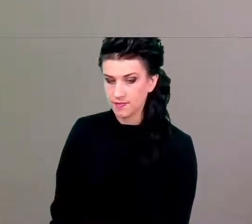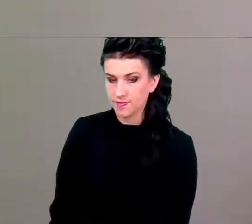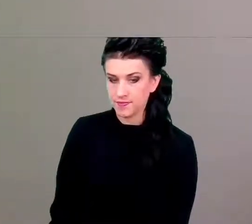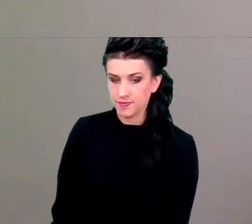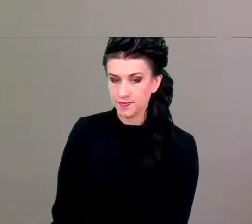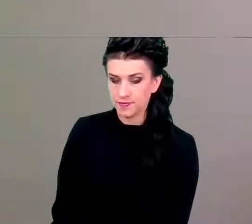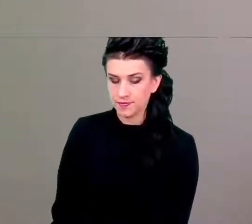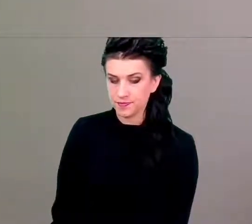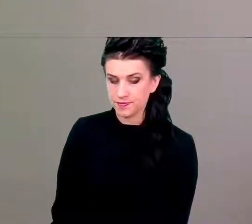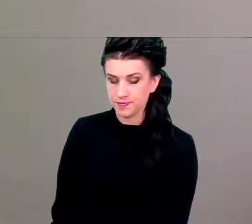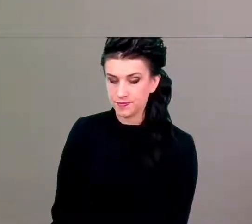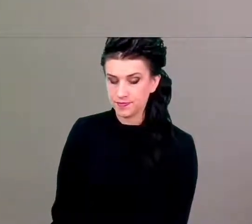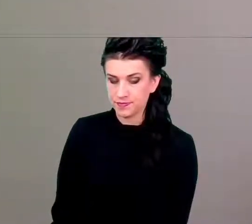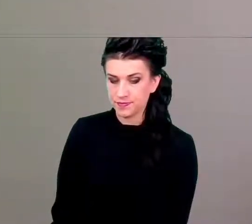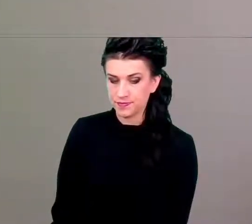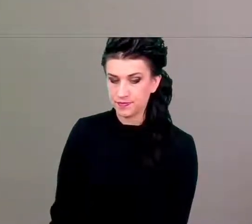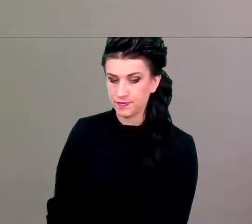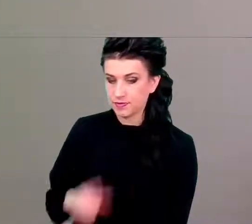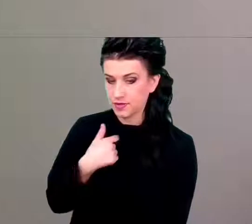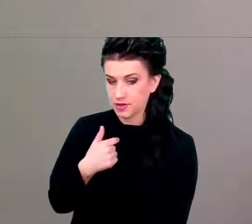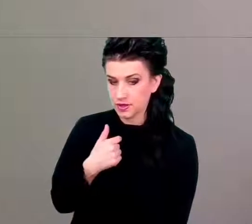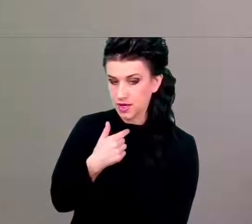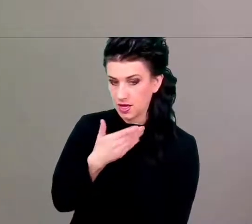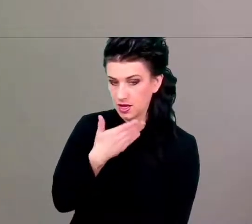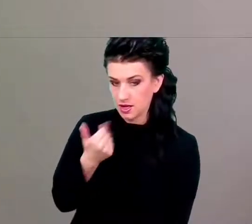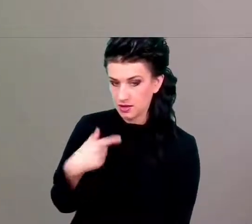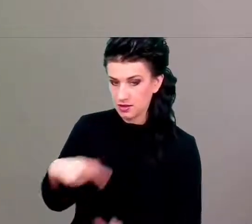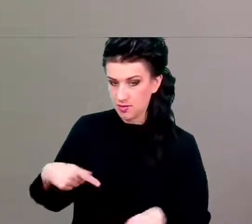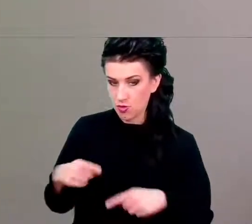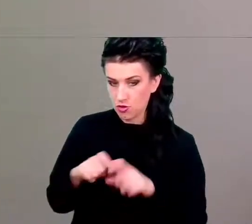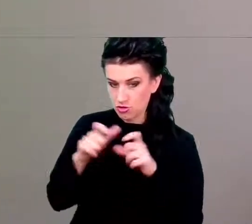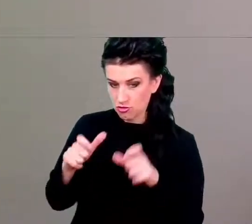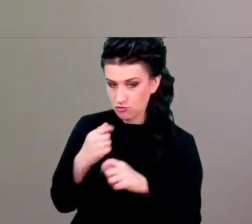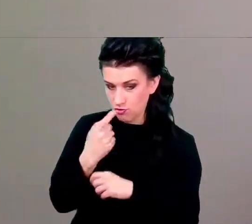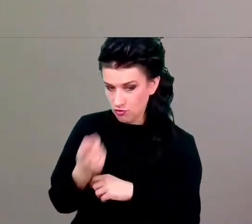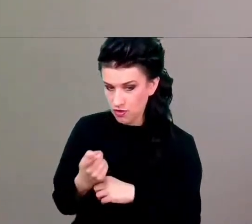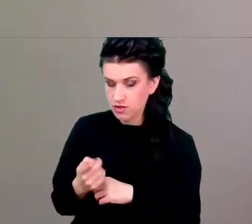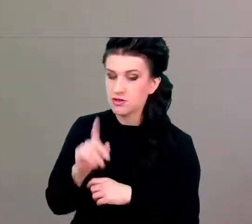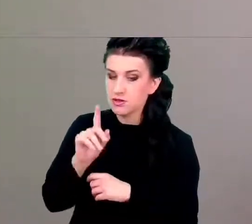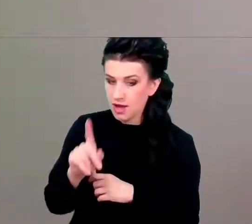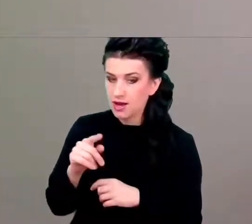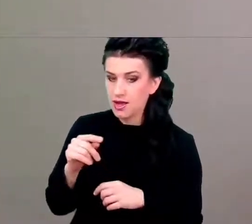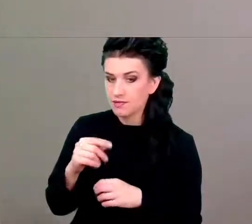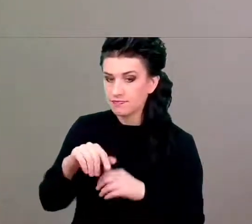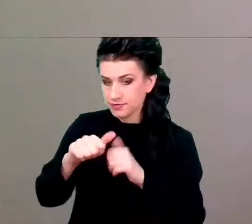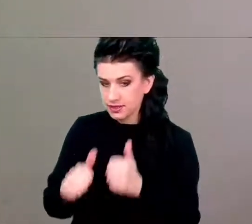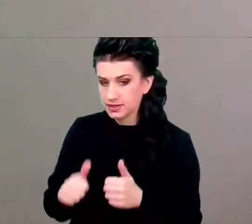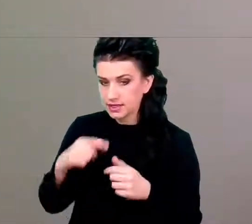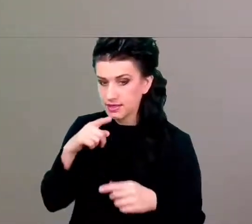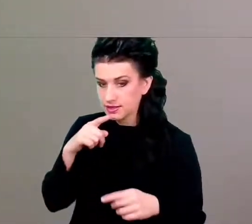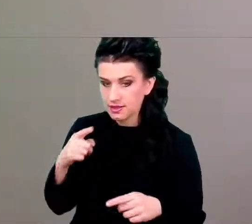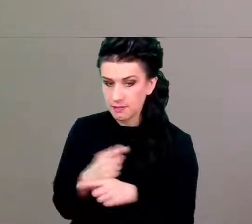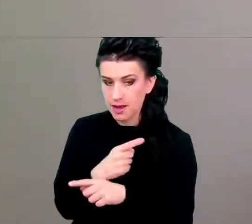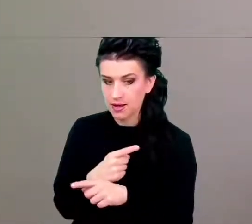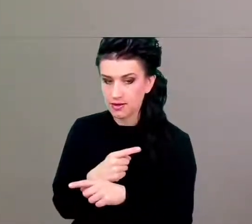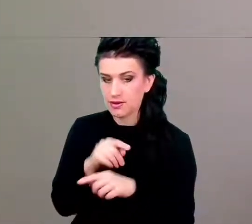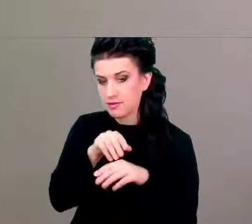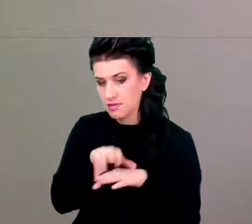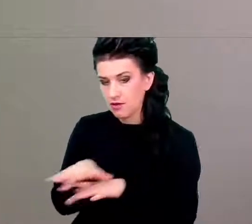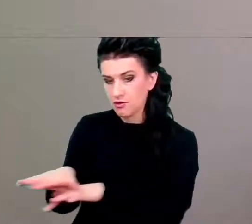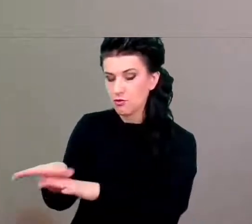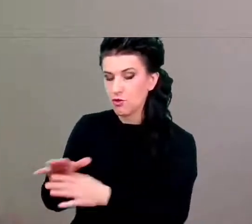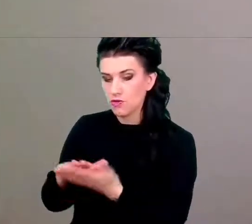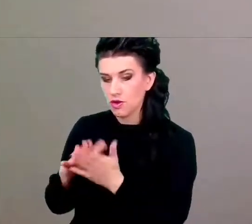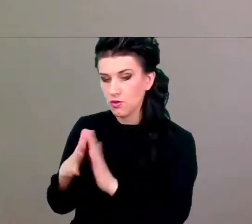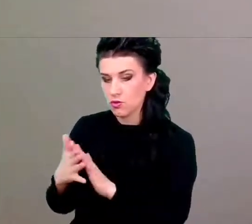który, ja o tym nie miałem już czasu za bardzo powiedzieć, ale stan zapalny bezpośrednio wpływa na funkcjonowanie szegółu kolnorowego.